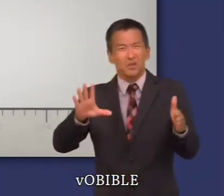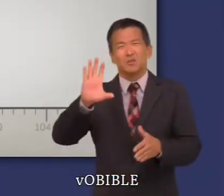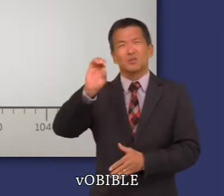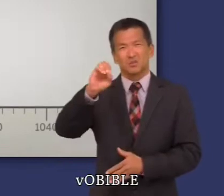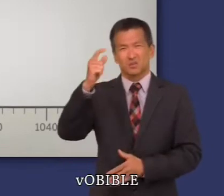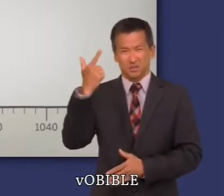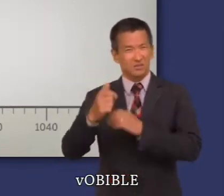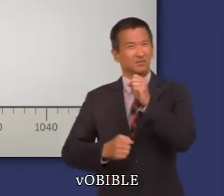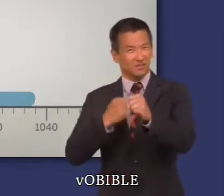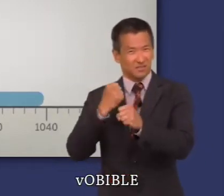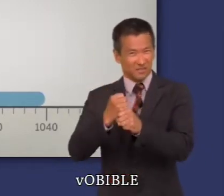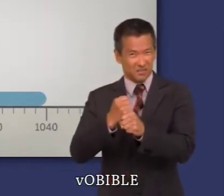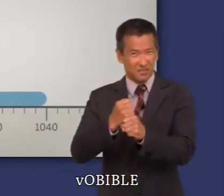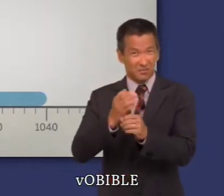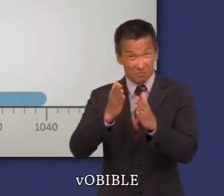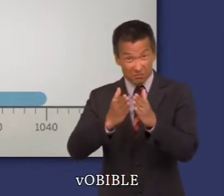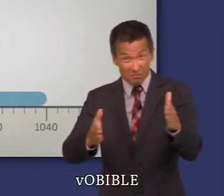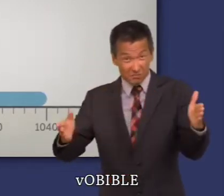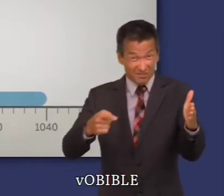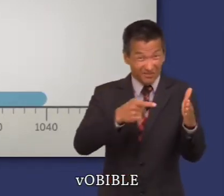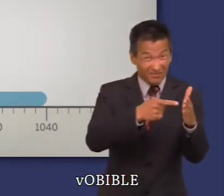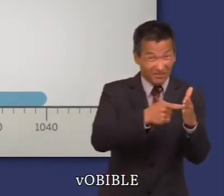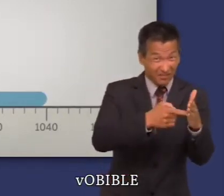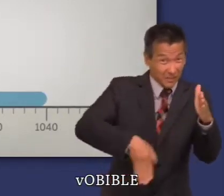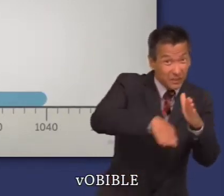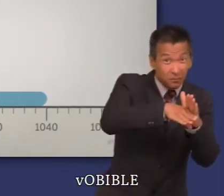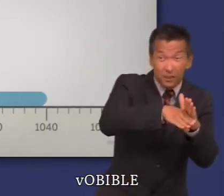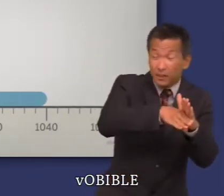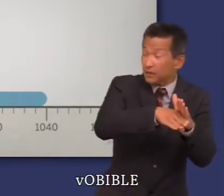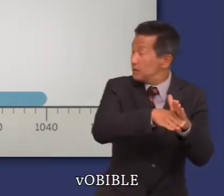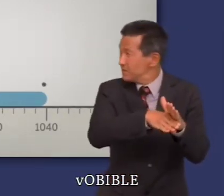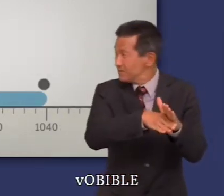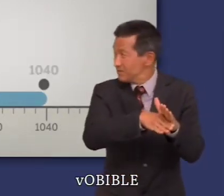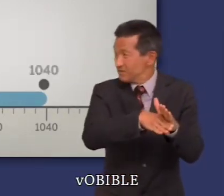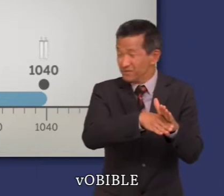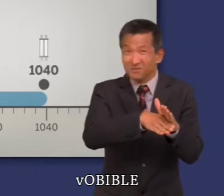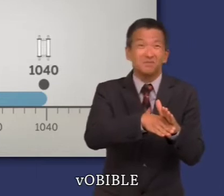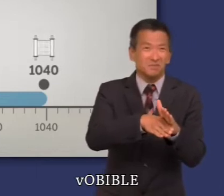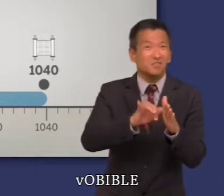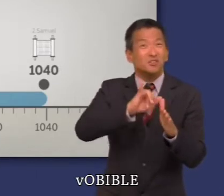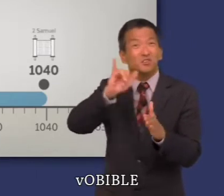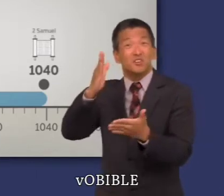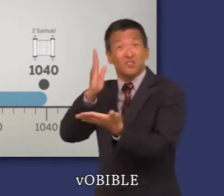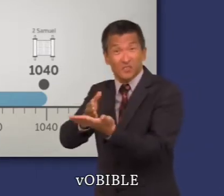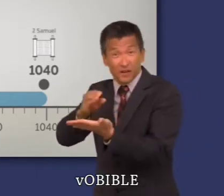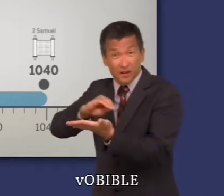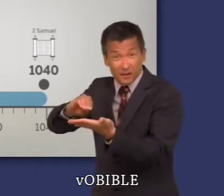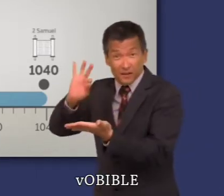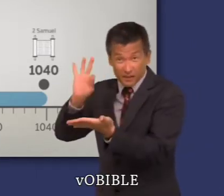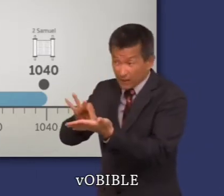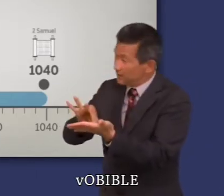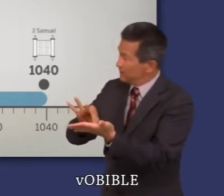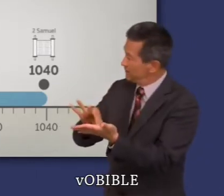Le récit couvre une période d'à peu près 37 ans, de 1077 à environ 1040 avant d traires, date vers